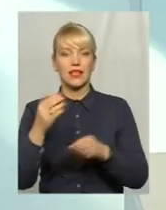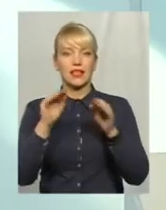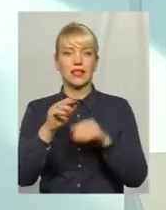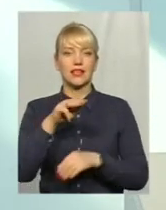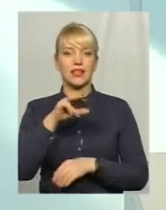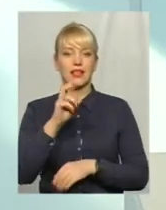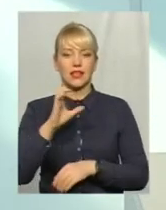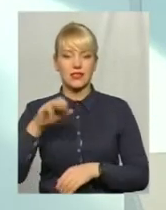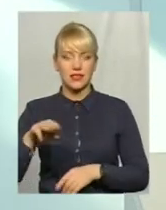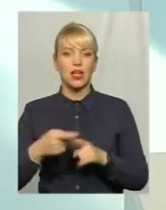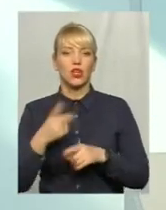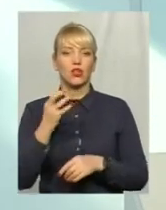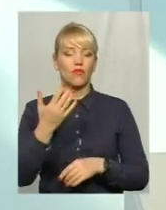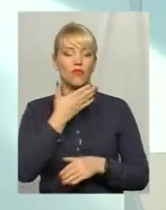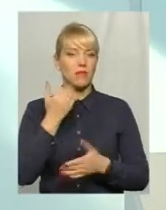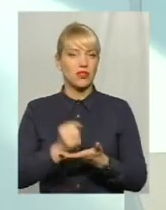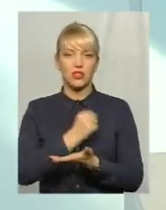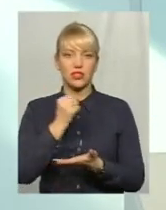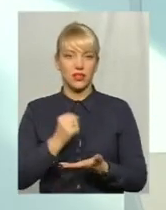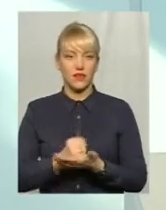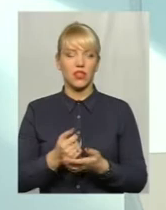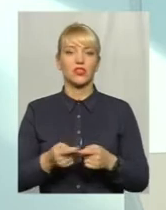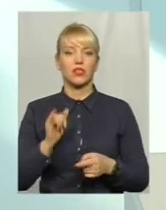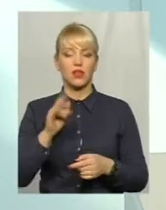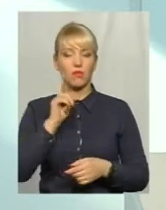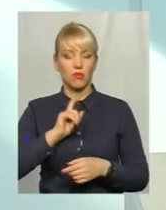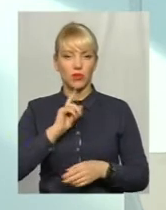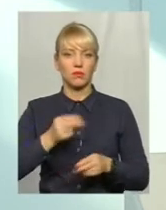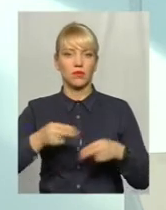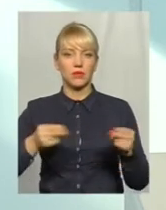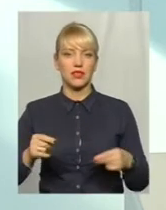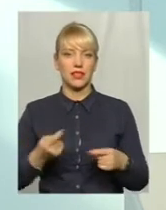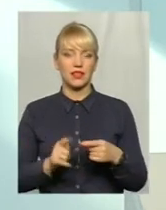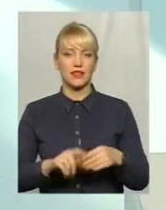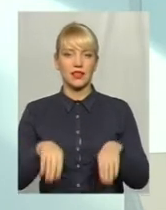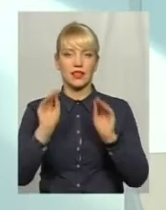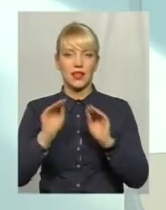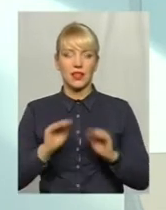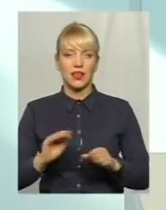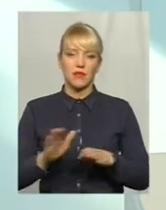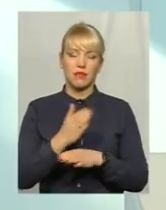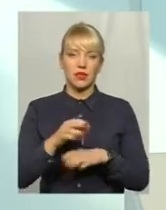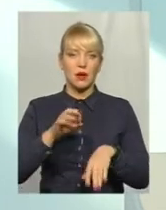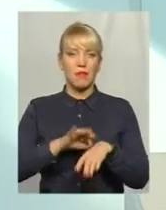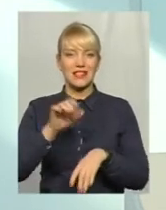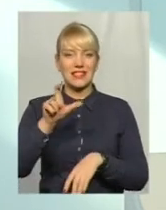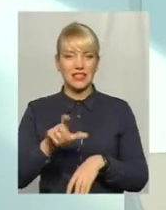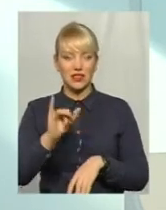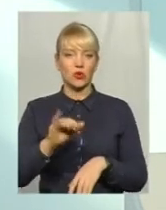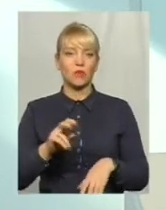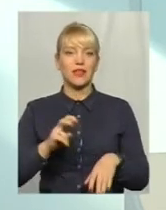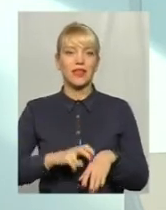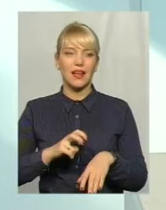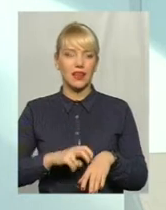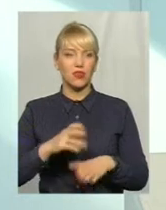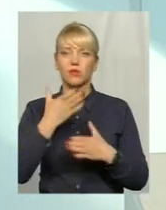не затверджені. І поки що підписання оцих декларацій між пацієнтом і лікарем не